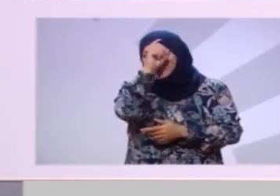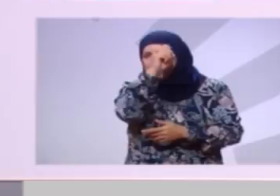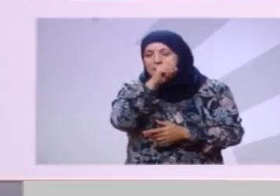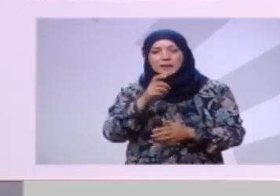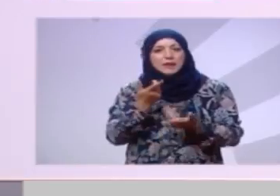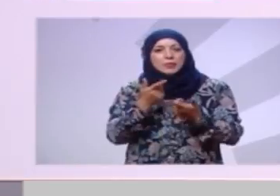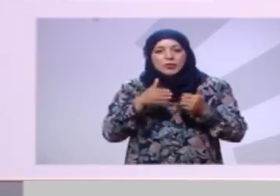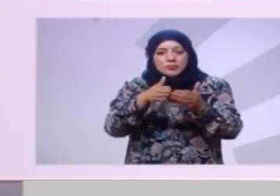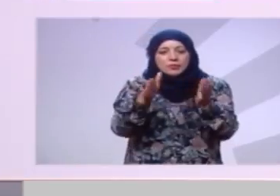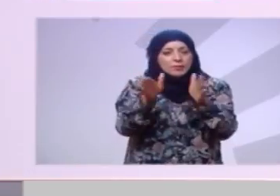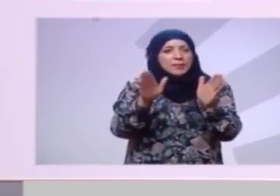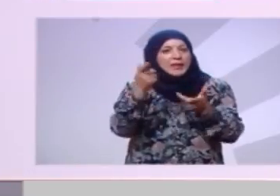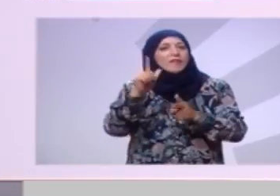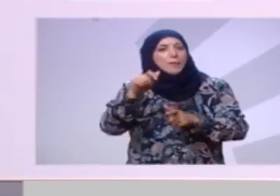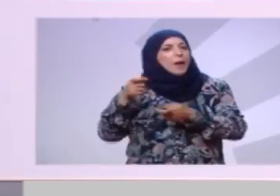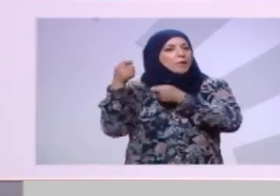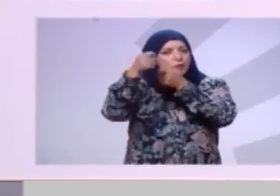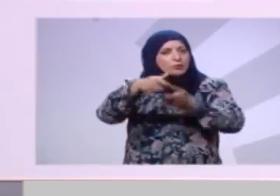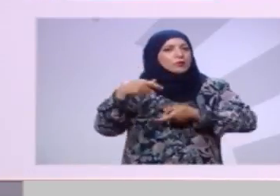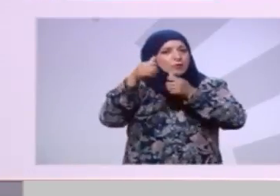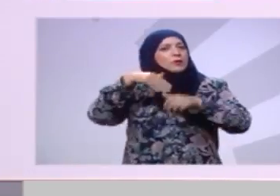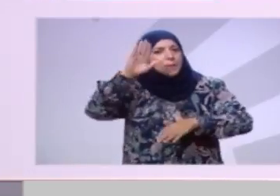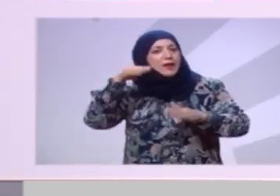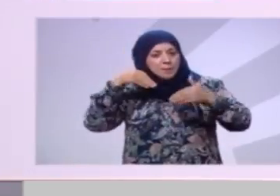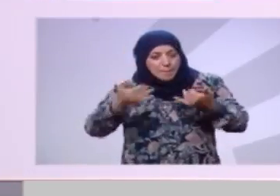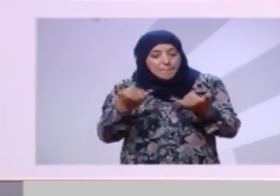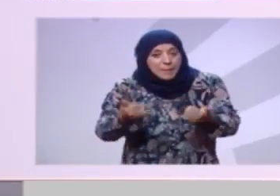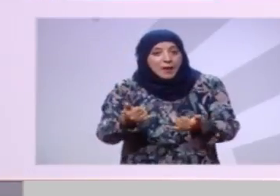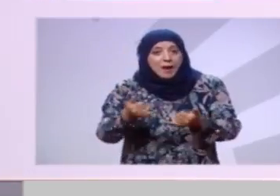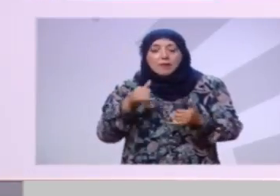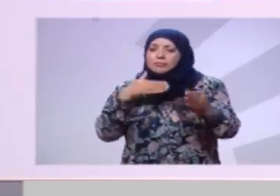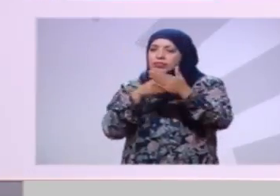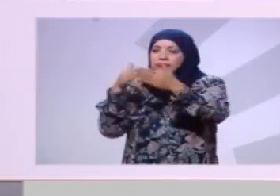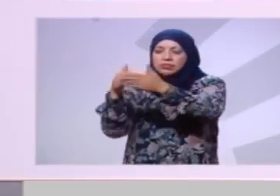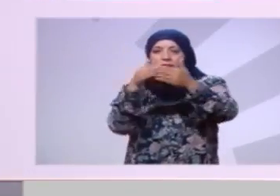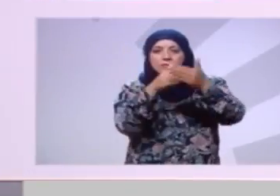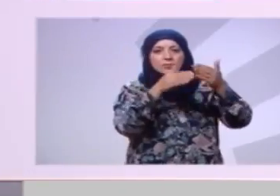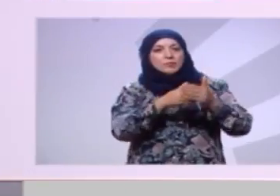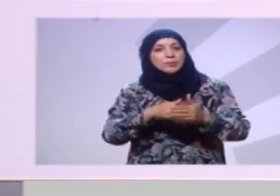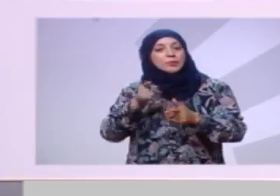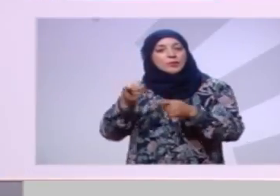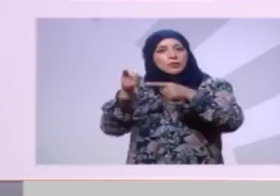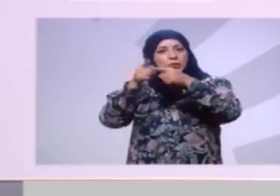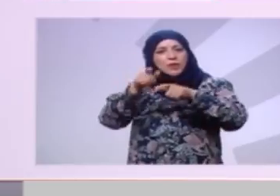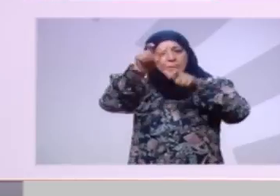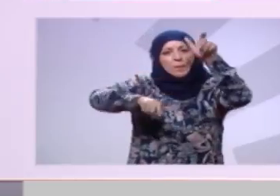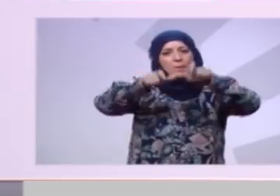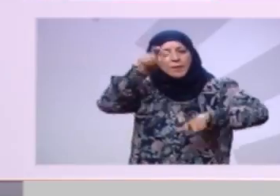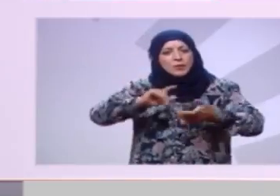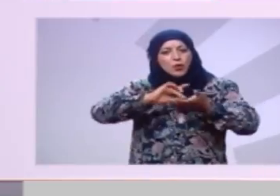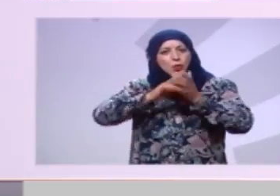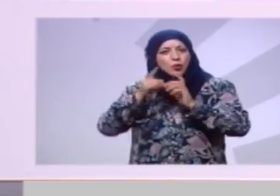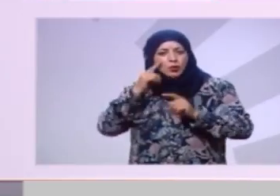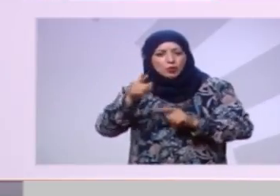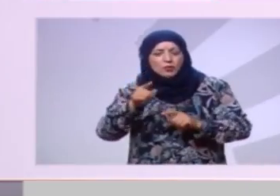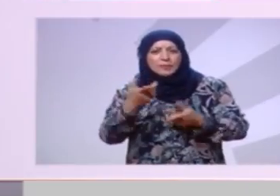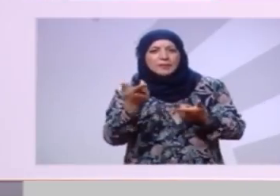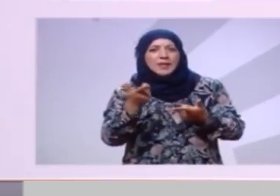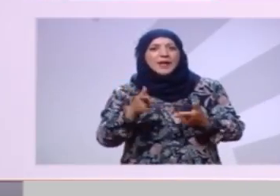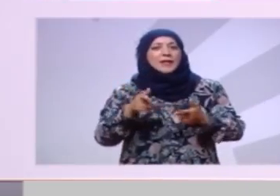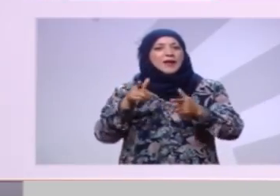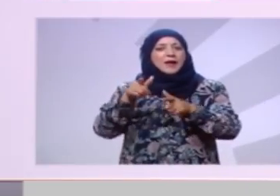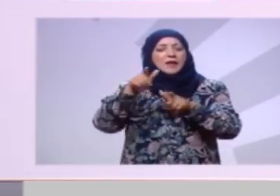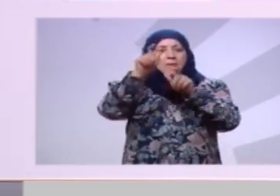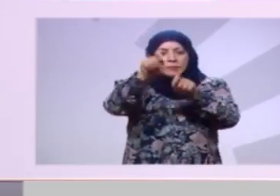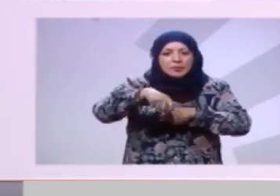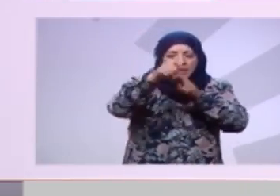منذ سنوات إلى حد الآن نقاع إنجازه نتيجة ربما الأهالي يحسوا أن عملية انتقامية نتيجة غرق الملية